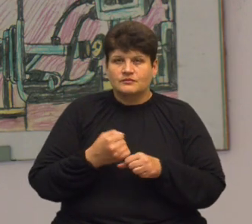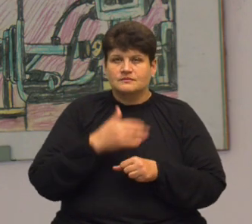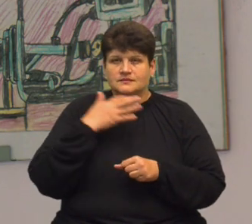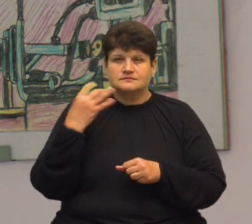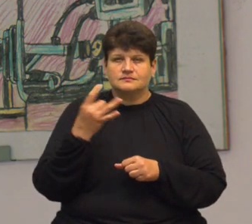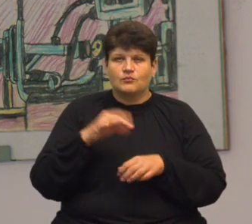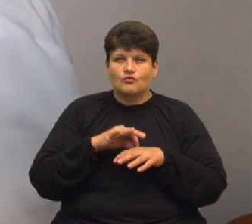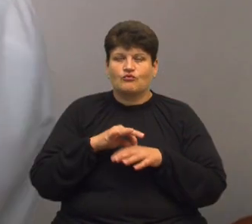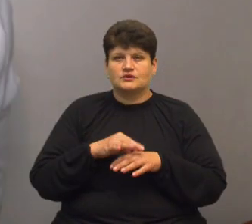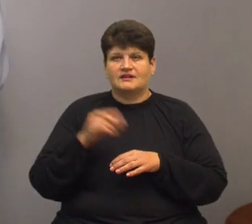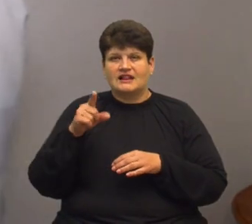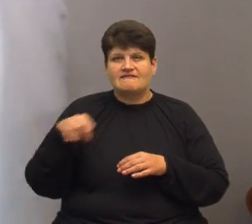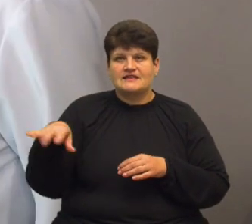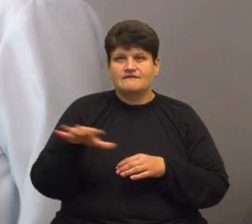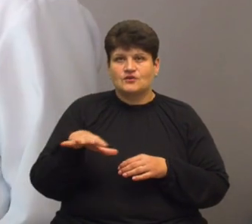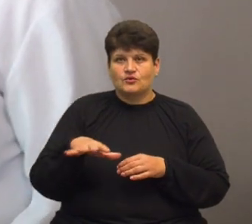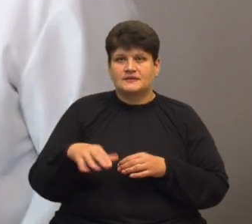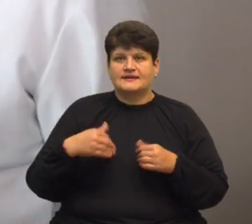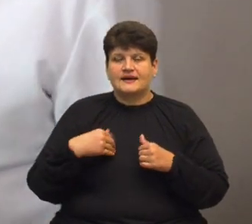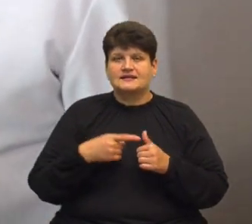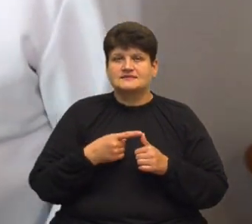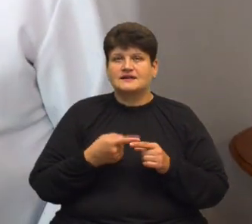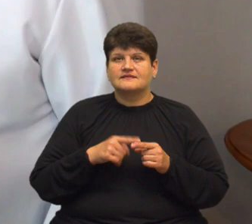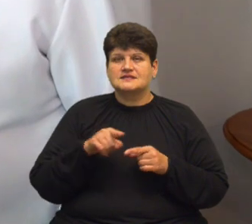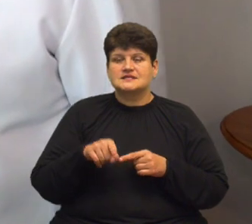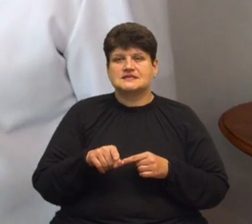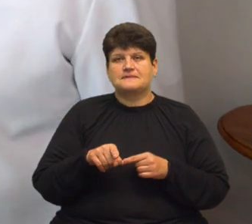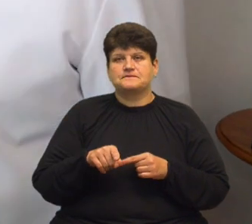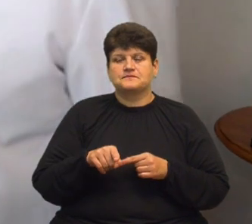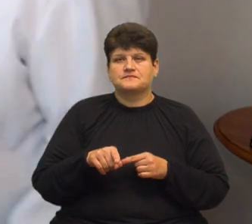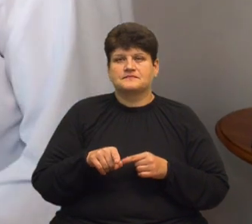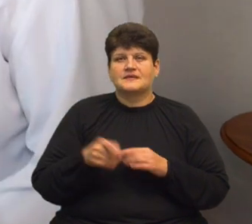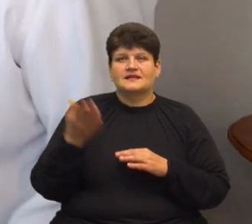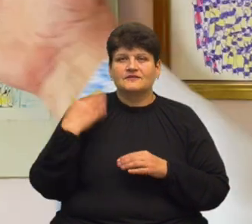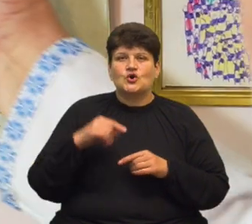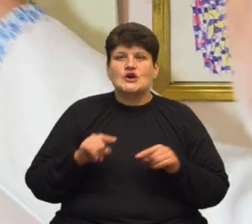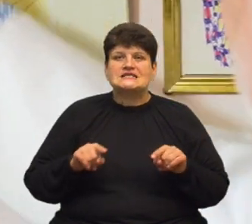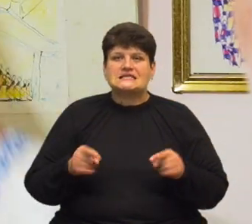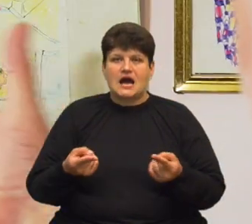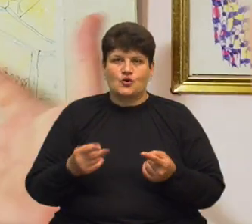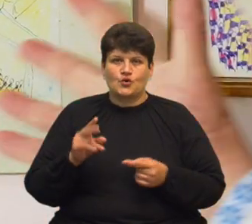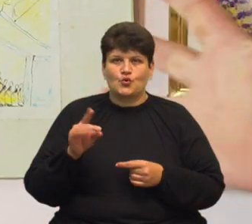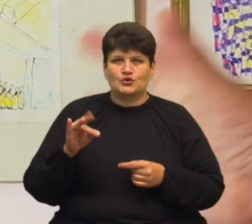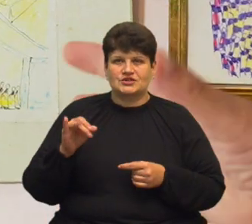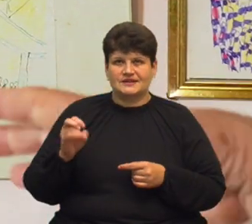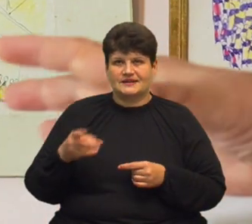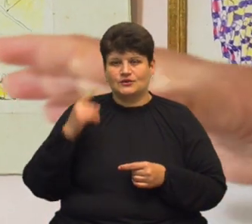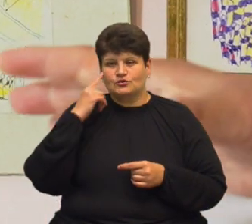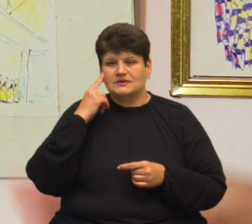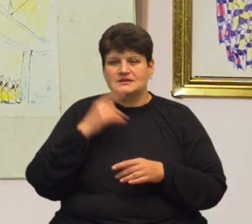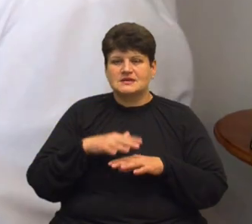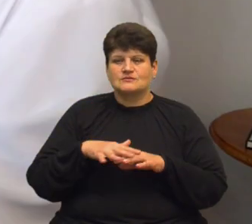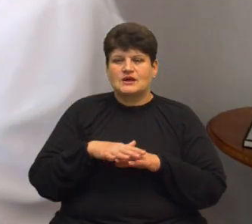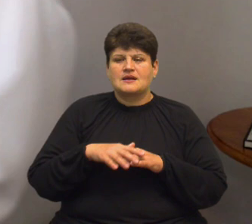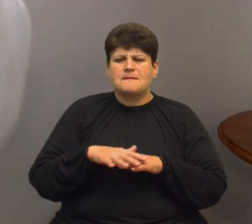проводили в США та Європі. Я назвав колись цю картину «Заручники». Бо це видно, що це ніби якась зброя, це маса людей там